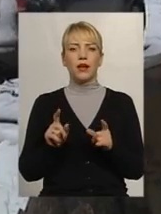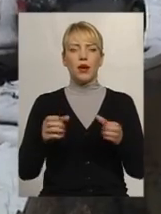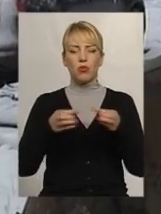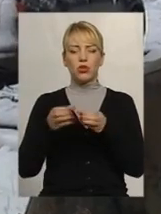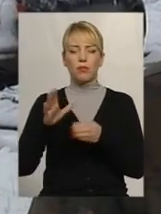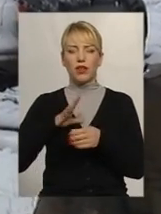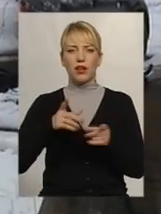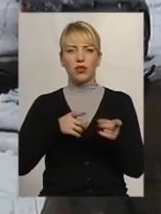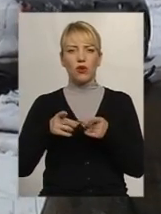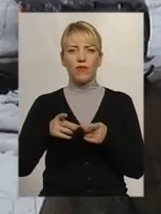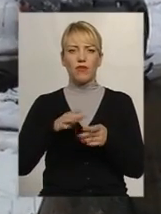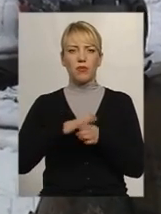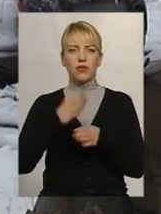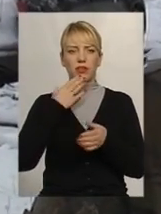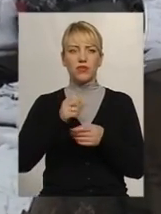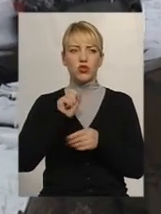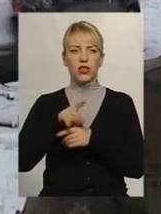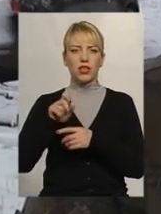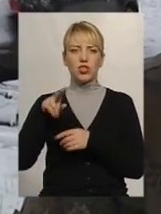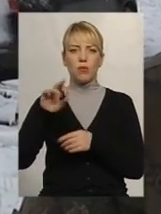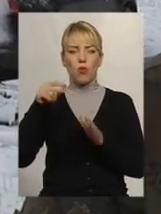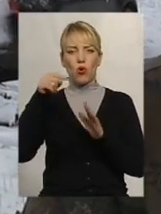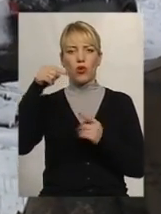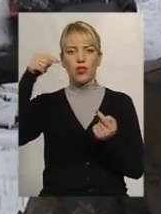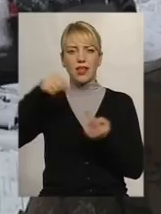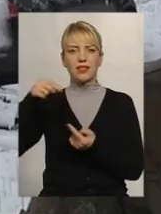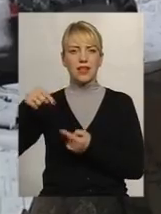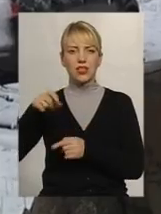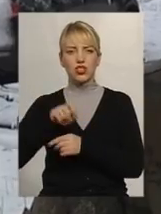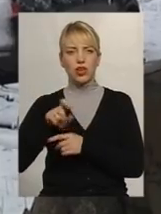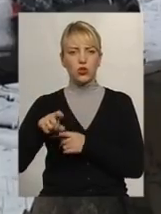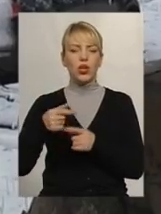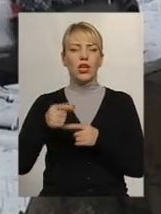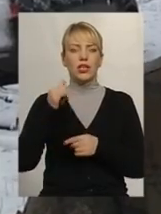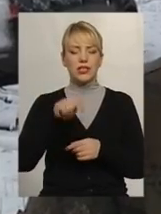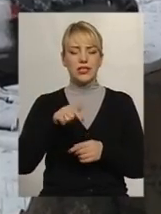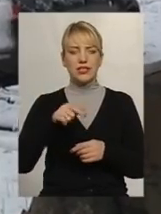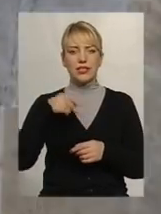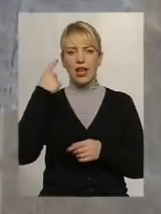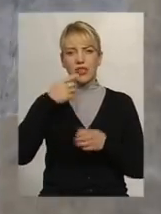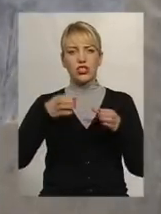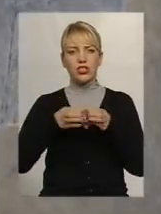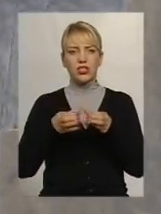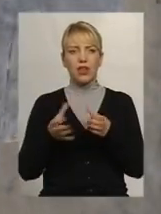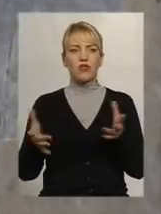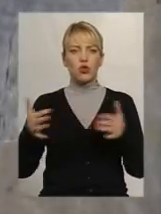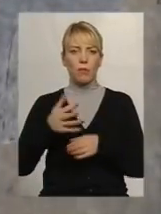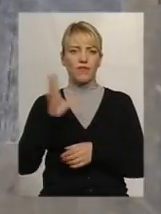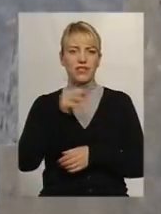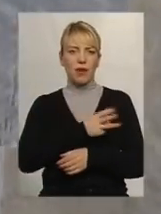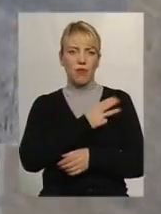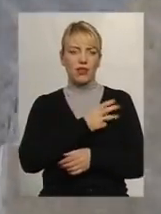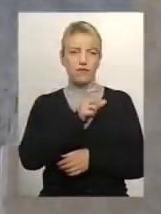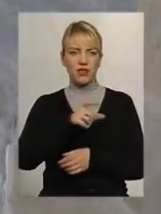виконувати свої задачі по назначенню. Лічний состав тут зібран, мотивуваний». Військові навчання такого